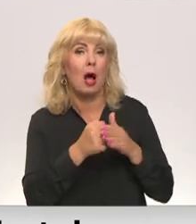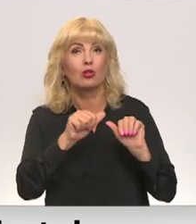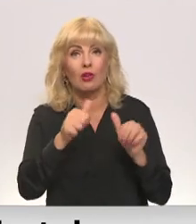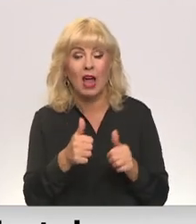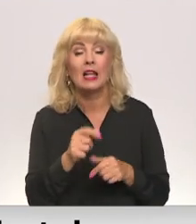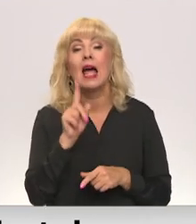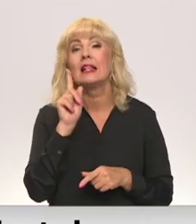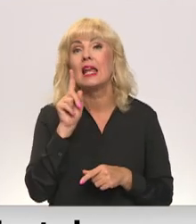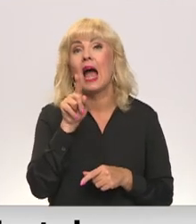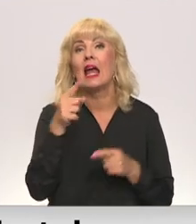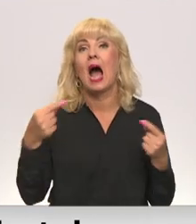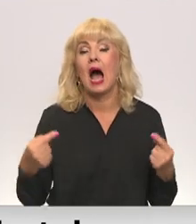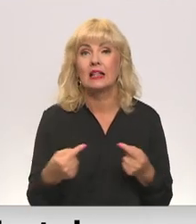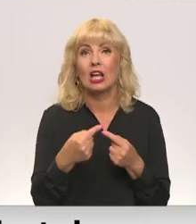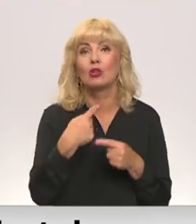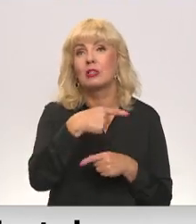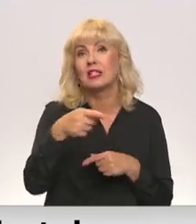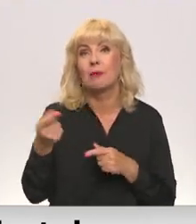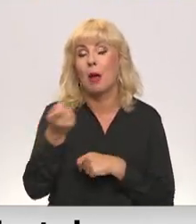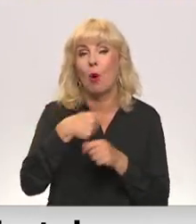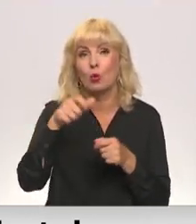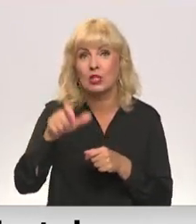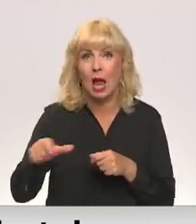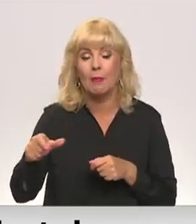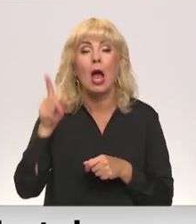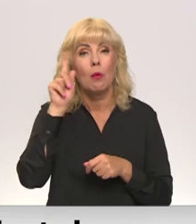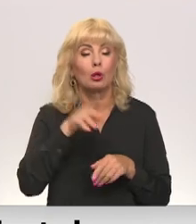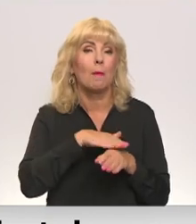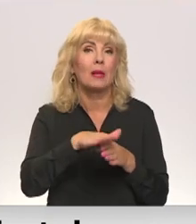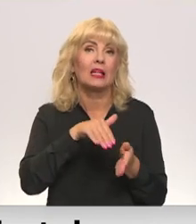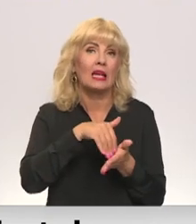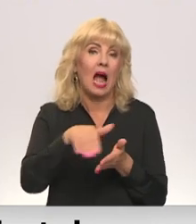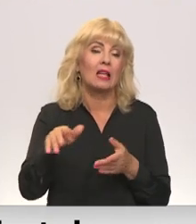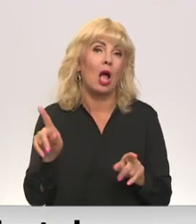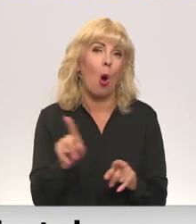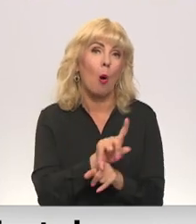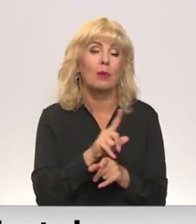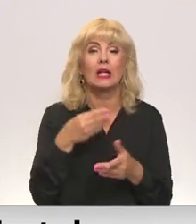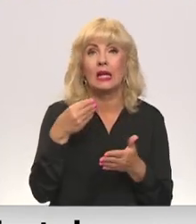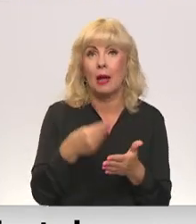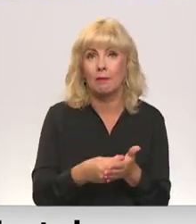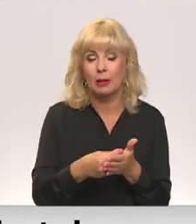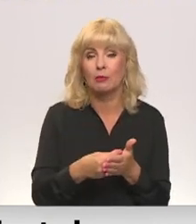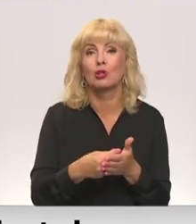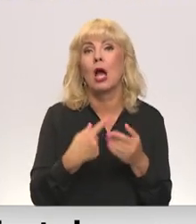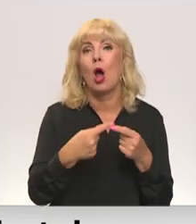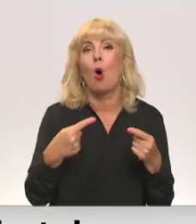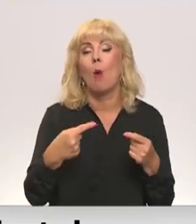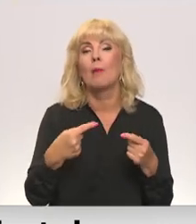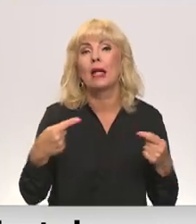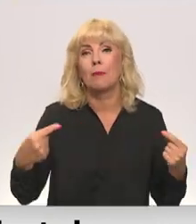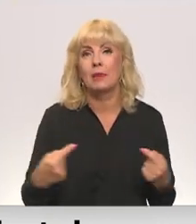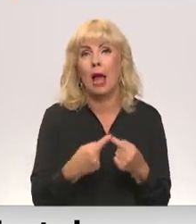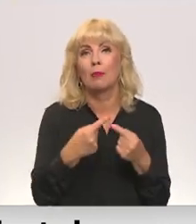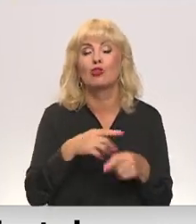– vien tos, kas attieksies arī uz citiem uzņēmējiem. Proti pilnībā atteikties no obligātās iepirkuma komponentes piemērošanas un